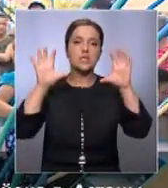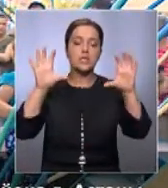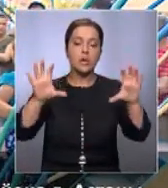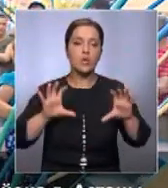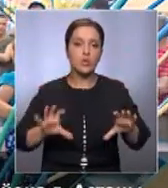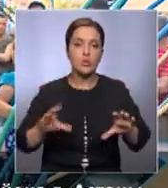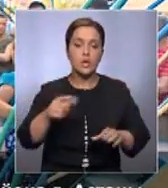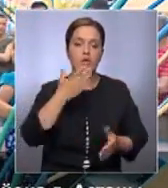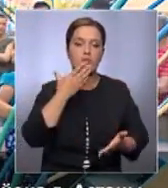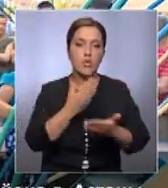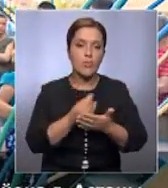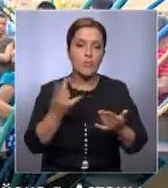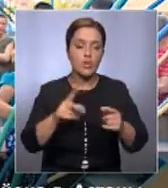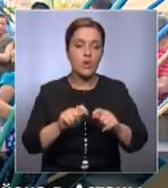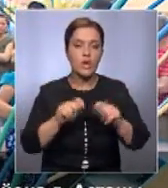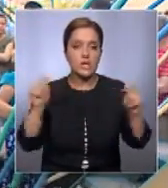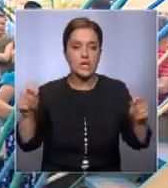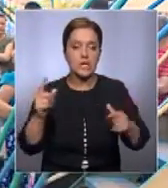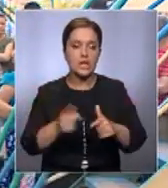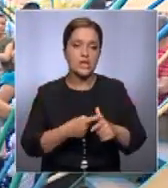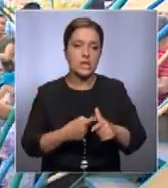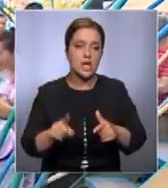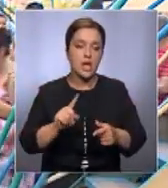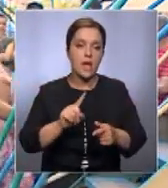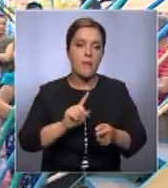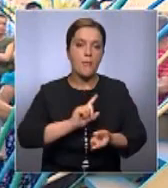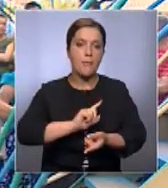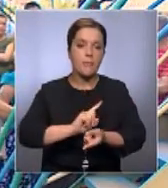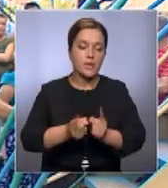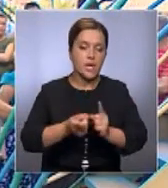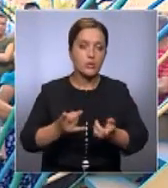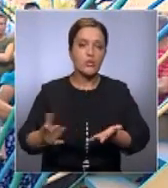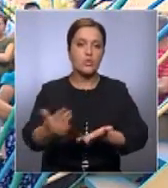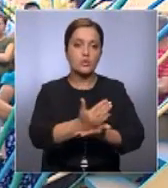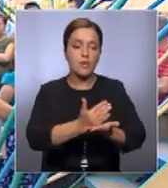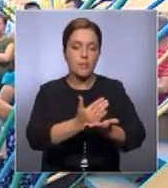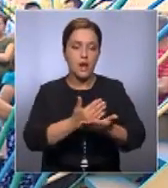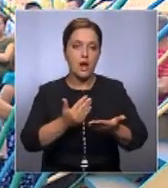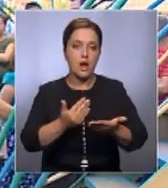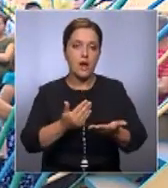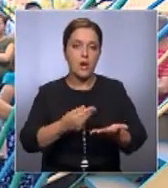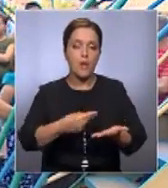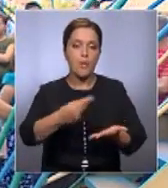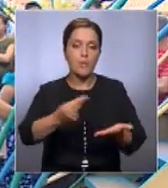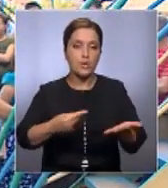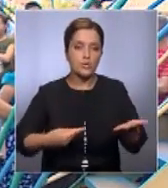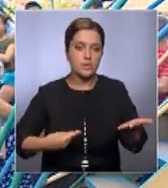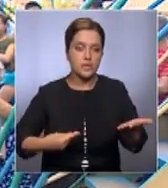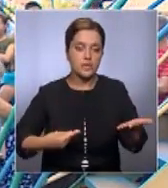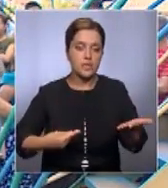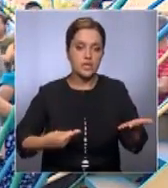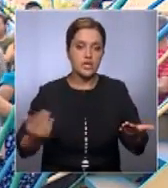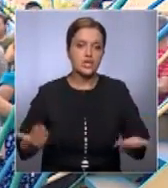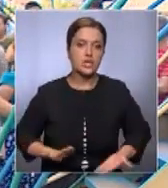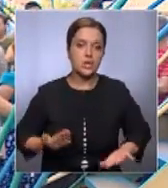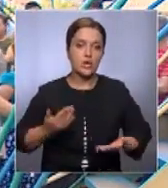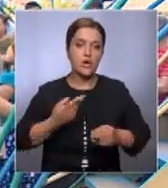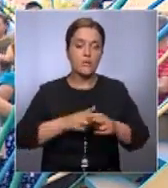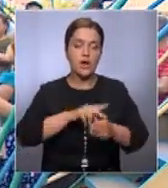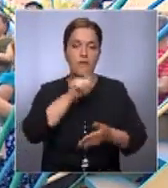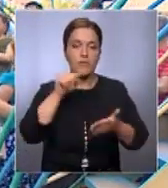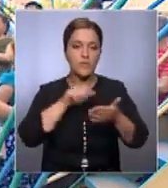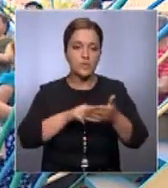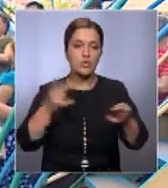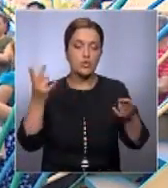создает собственный кооператив или меняет обслуживающую организацию, собрав более двух третих подписей жителей. Но об этом вопросе вам лучше